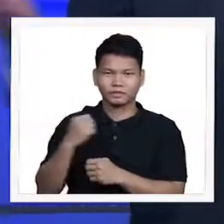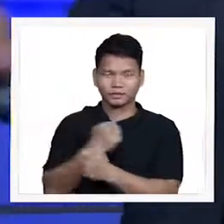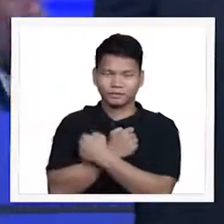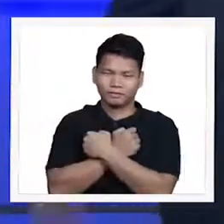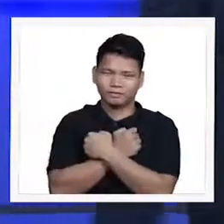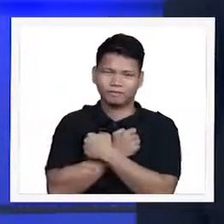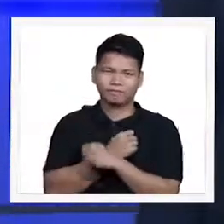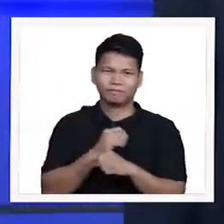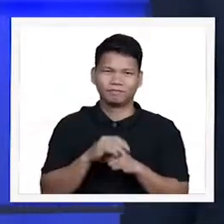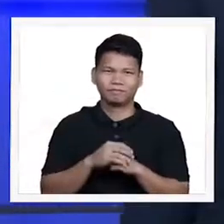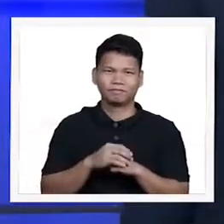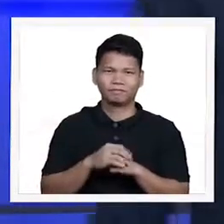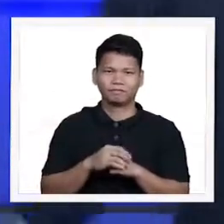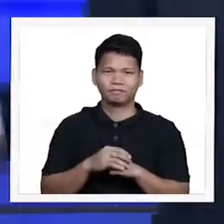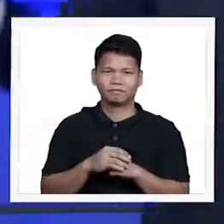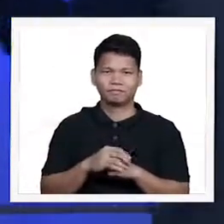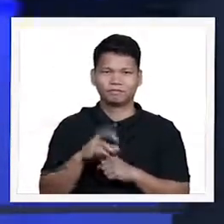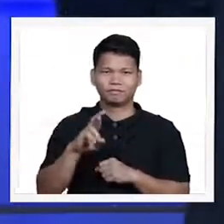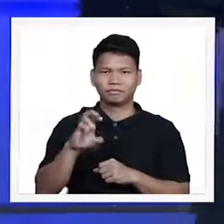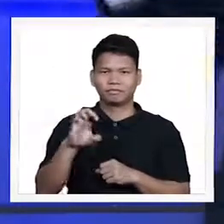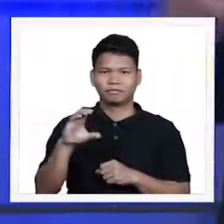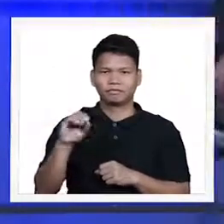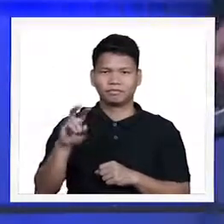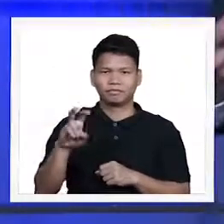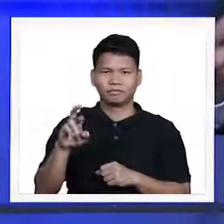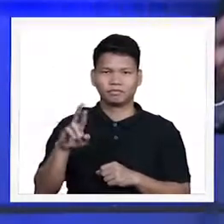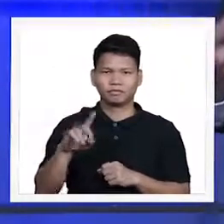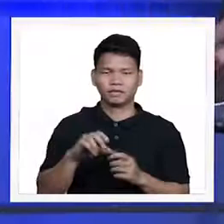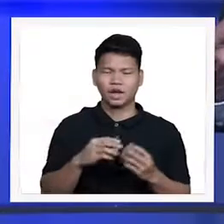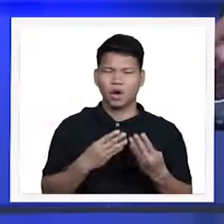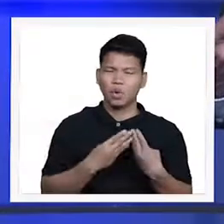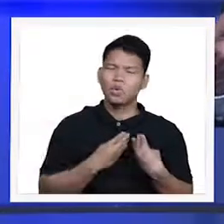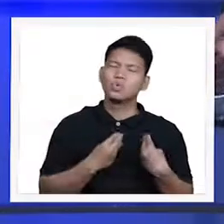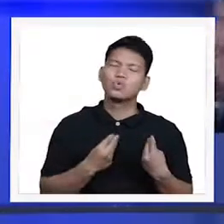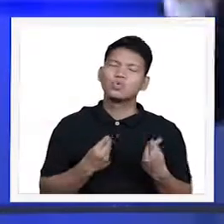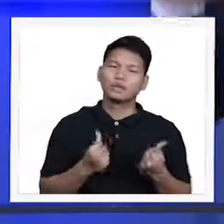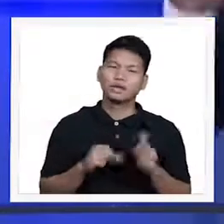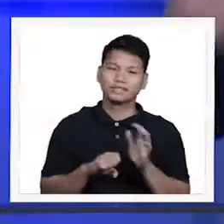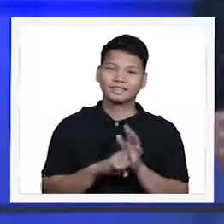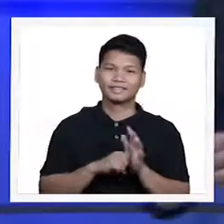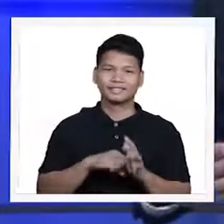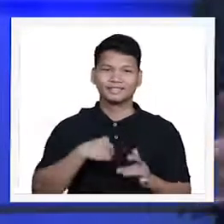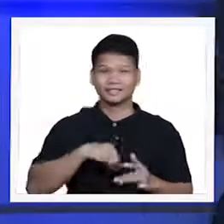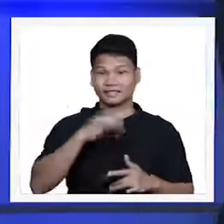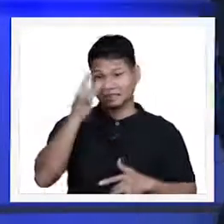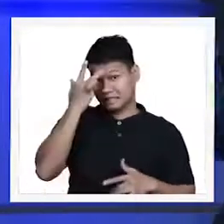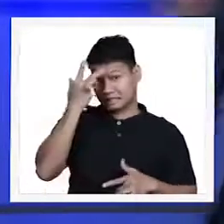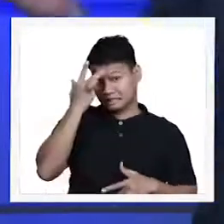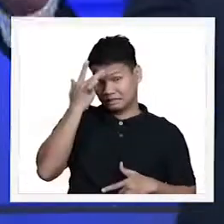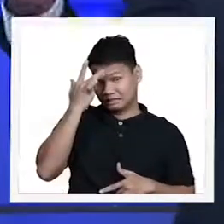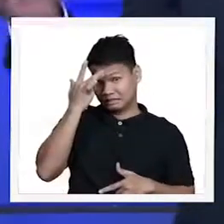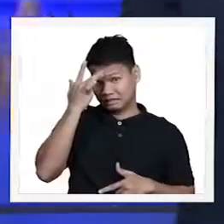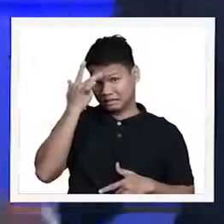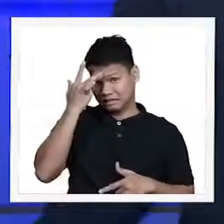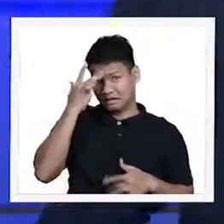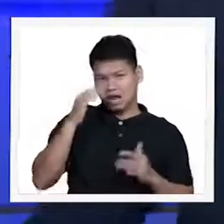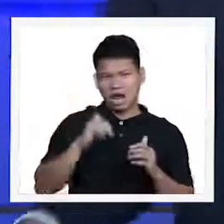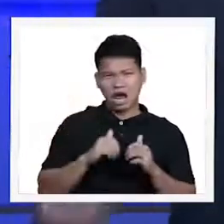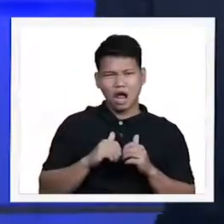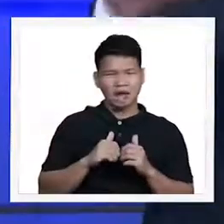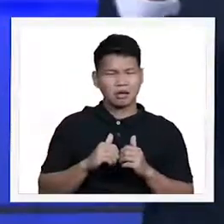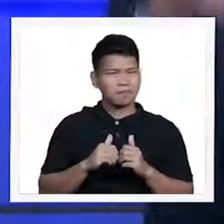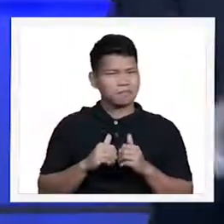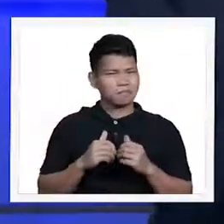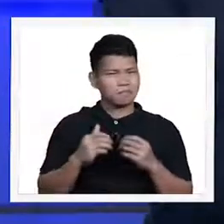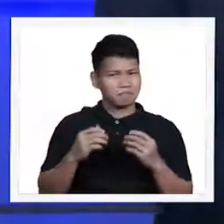How about recovery? Kung tayo po'y nagkasakit, meron bang epekto sa ating recovery period